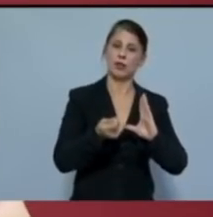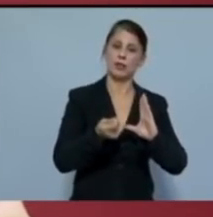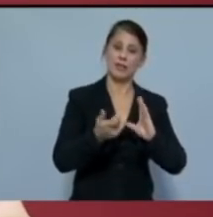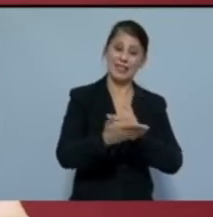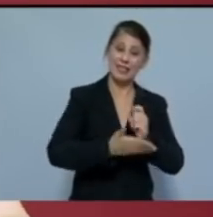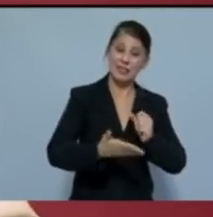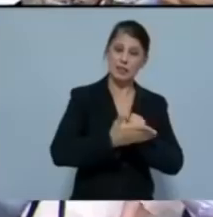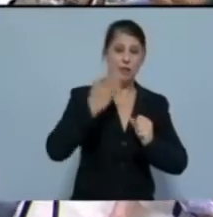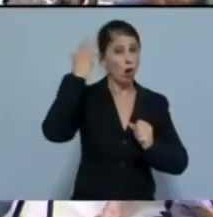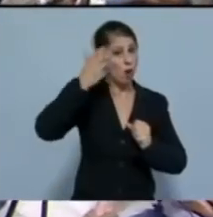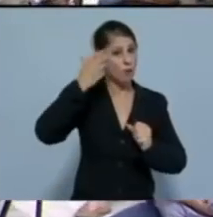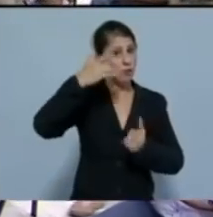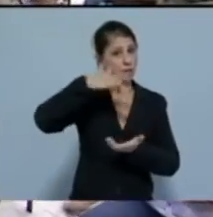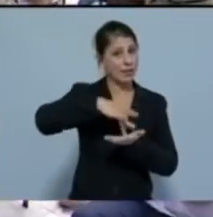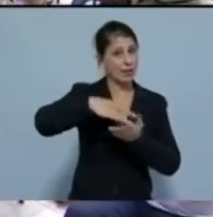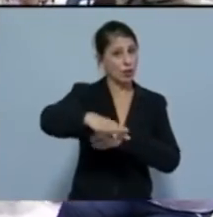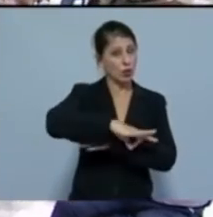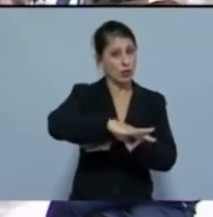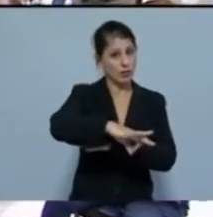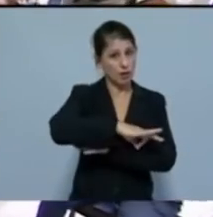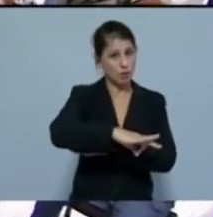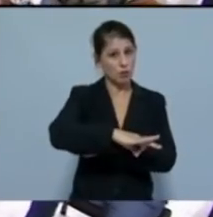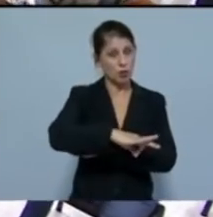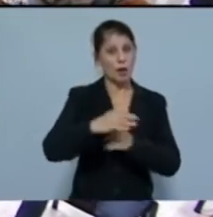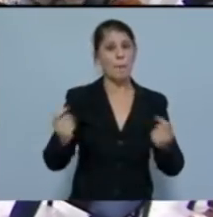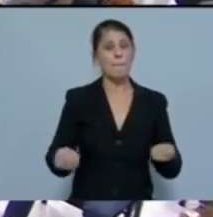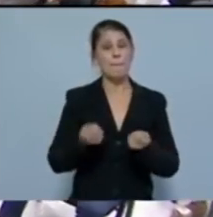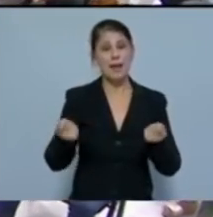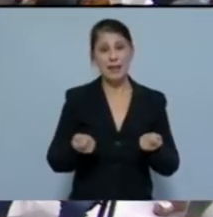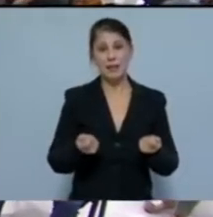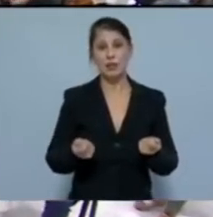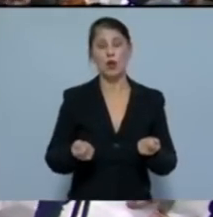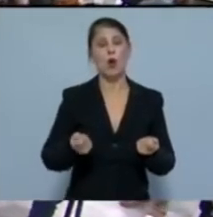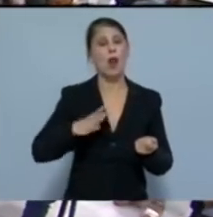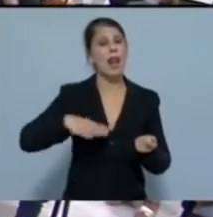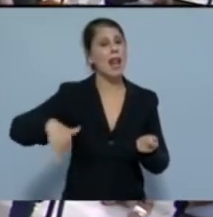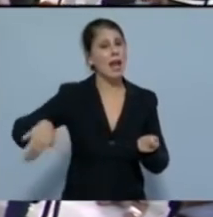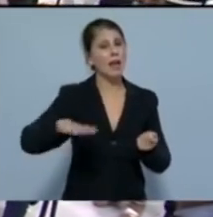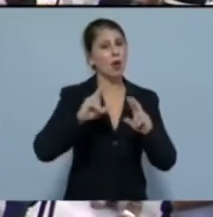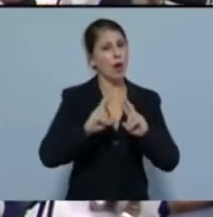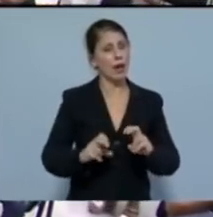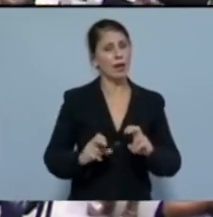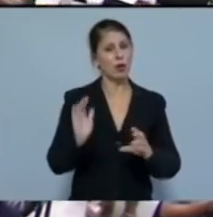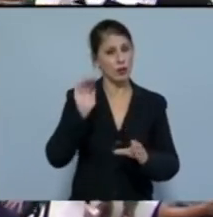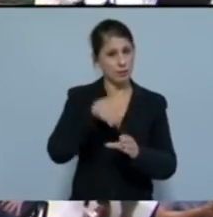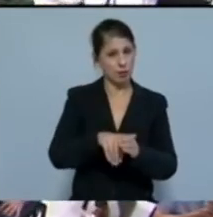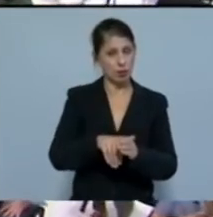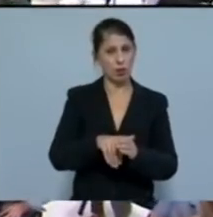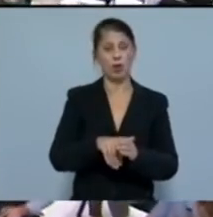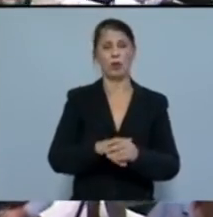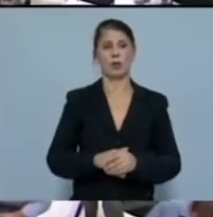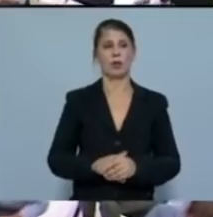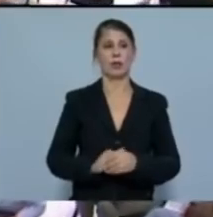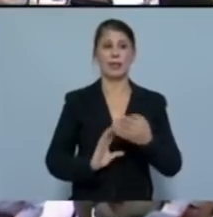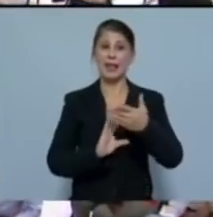ο επιστημονικός κεντρικός σχεδιασμός με εργατικό λαϊκό έλεγχο και συμμετοχή και η